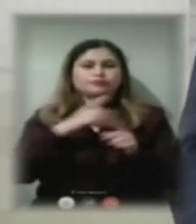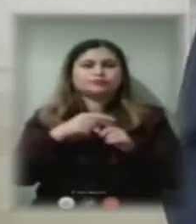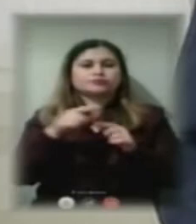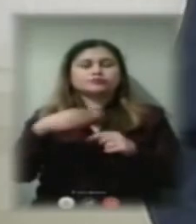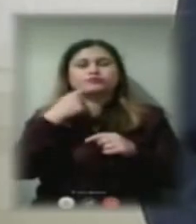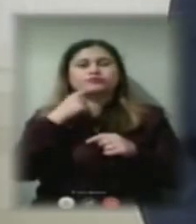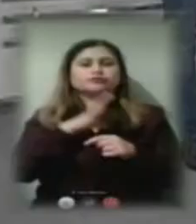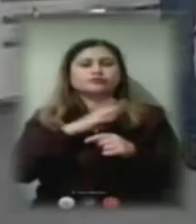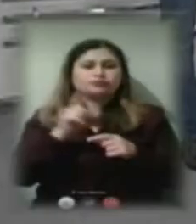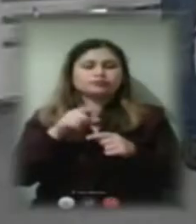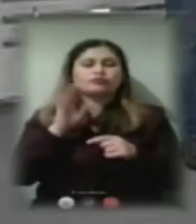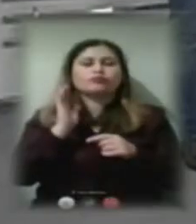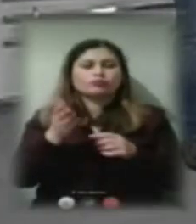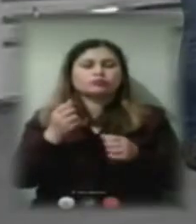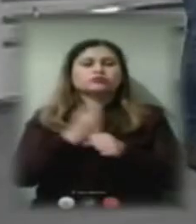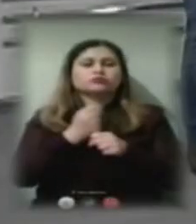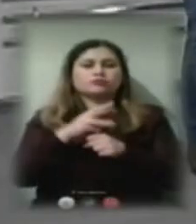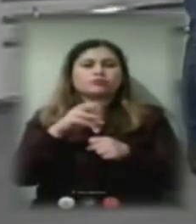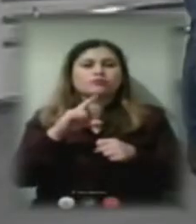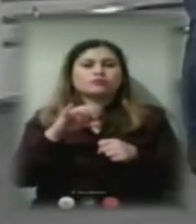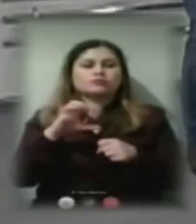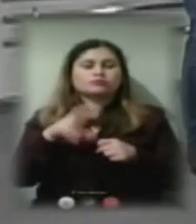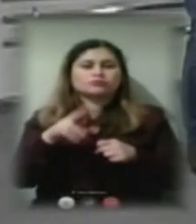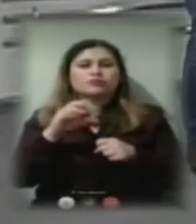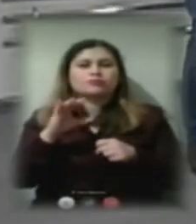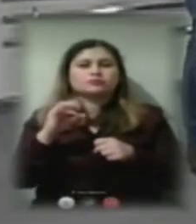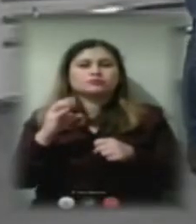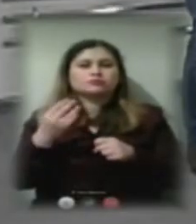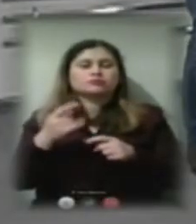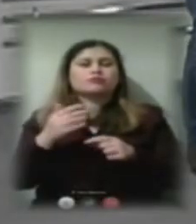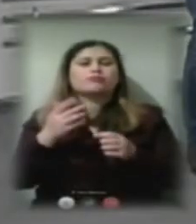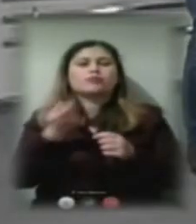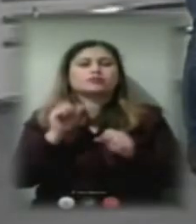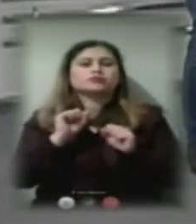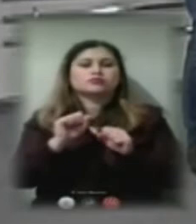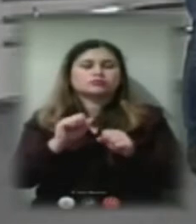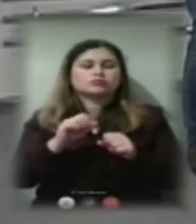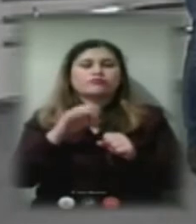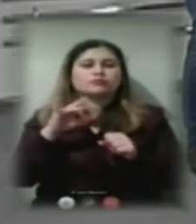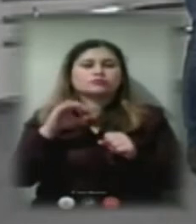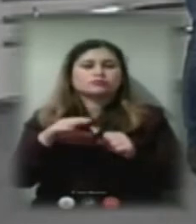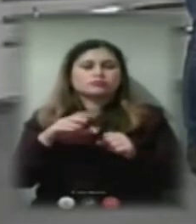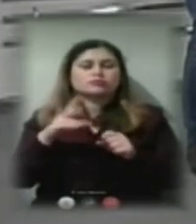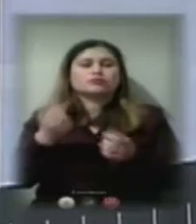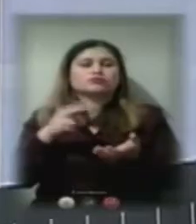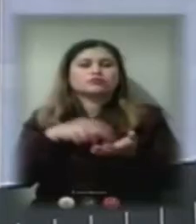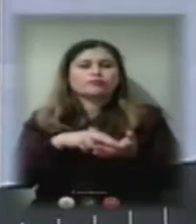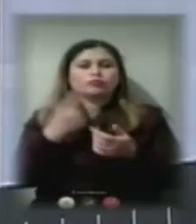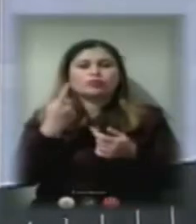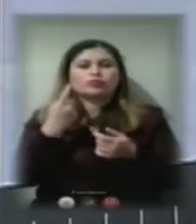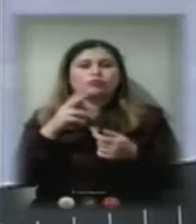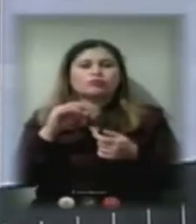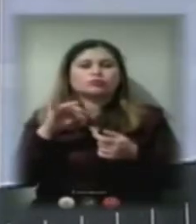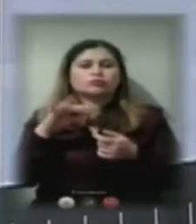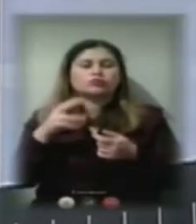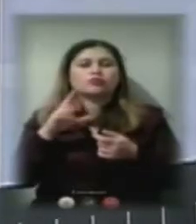про те, що був розроблений механізм компенсації малозахищеним верствам населення на установку одноконтурних котлів. Але